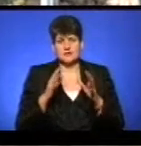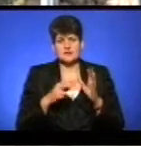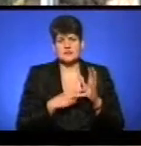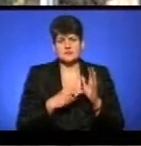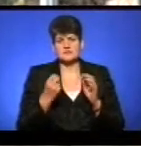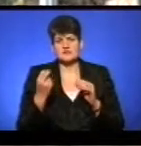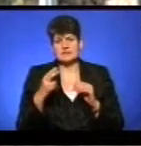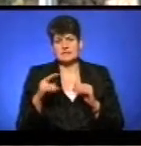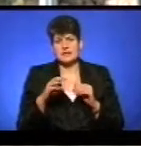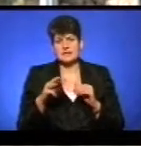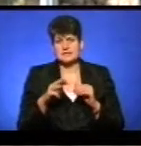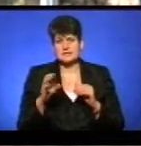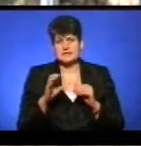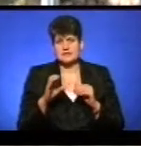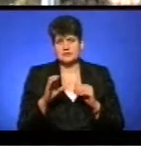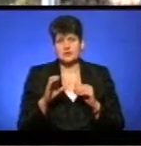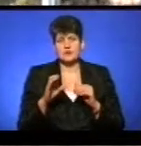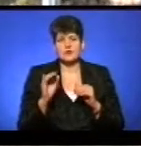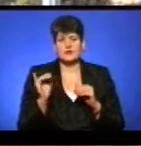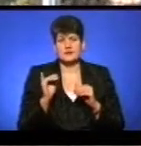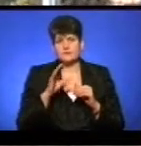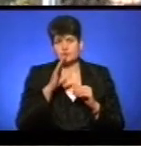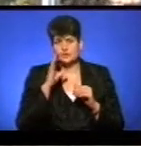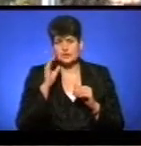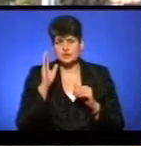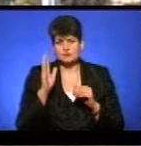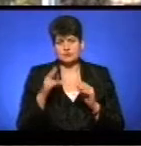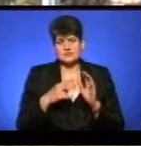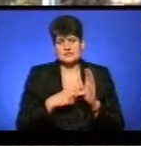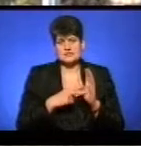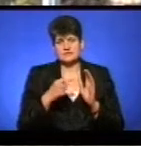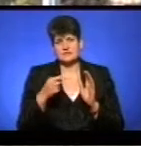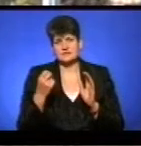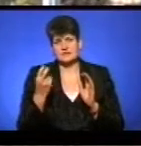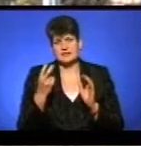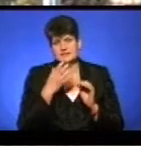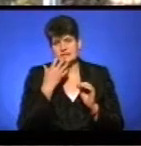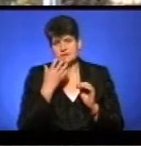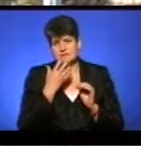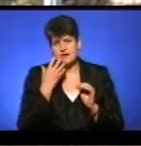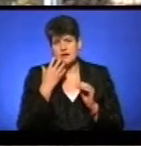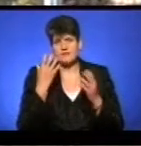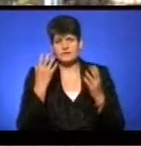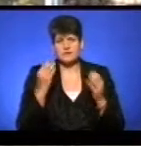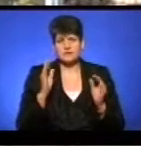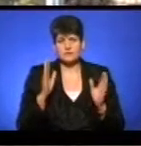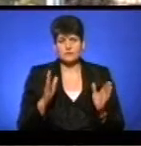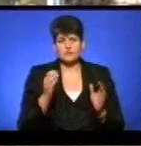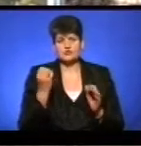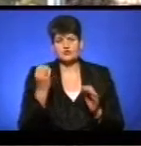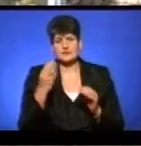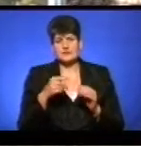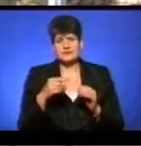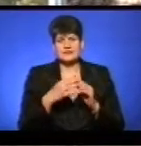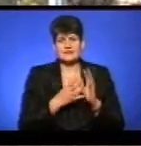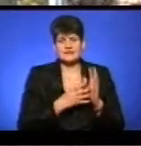секунду, і температурні показники на ніч градусів 7-12 тепла, і денні покажуть нам 14-19.